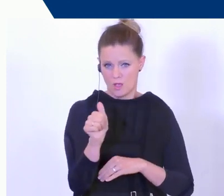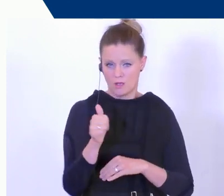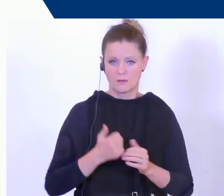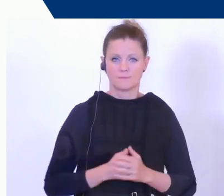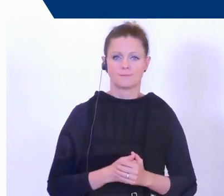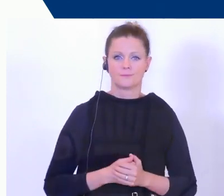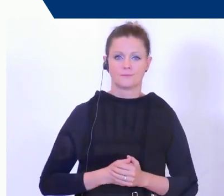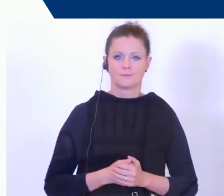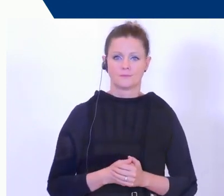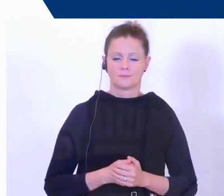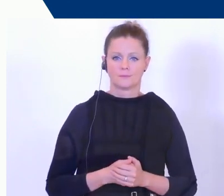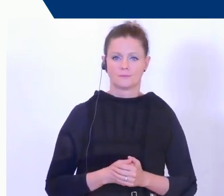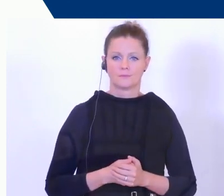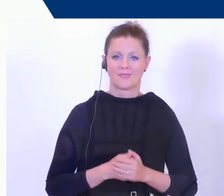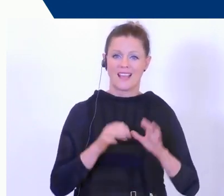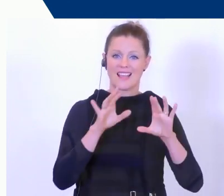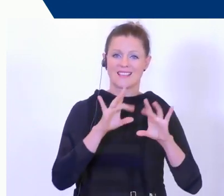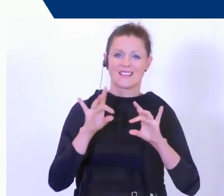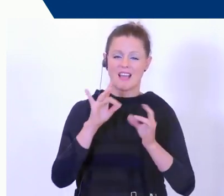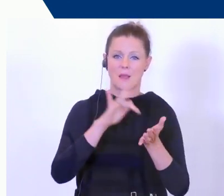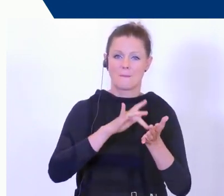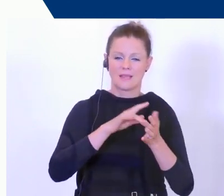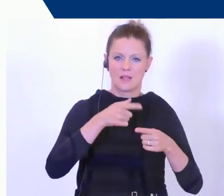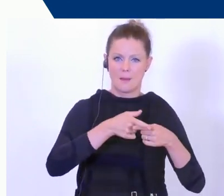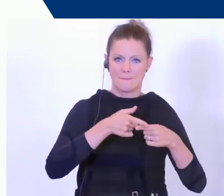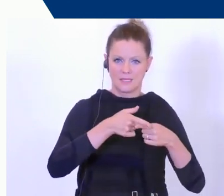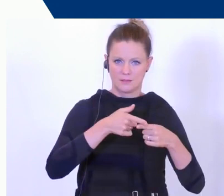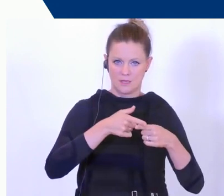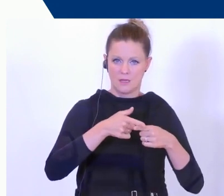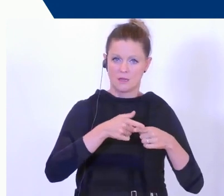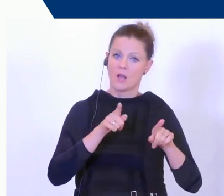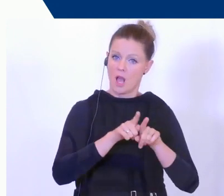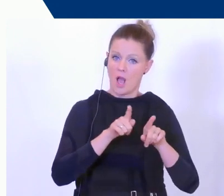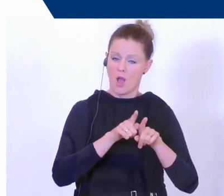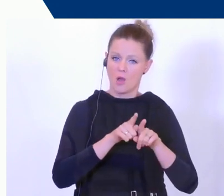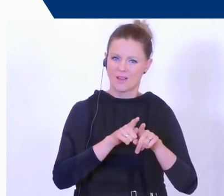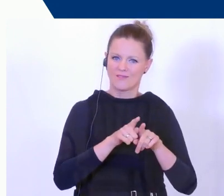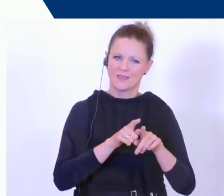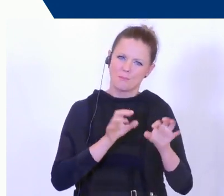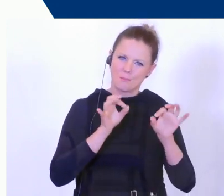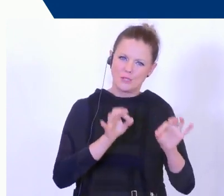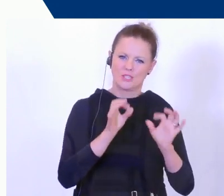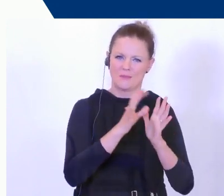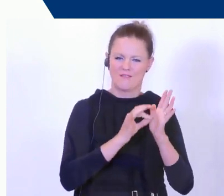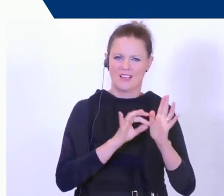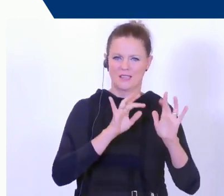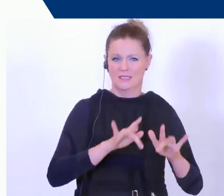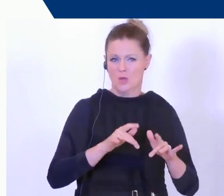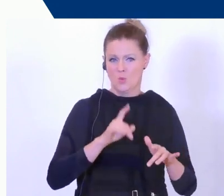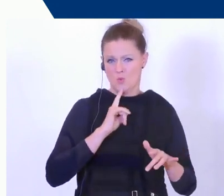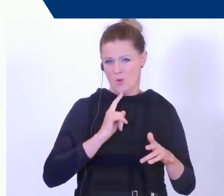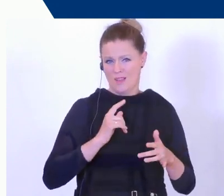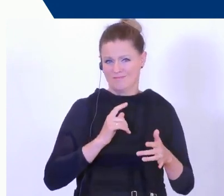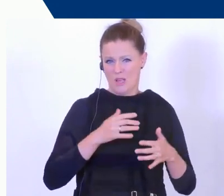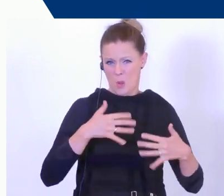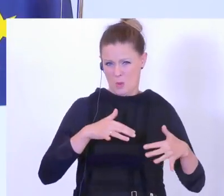Hier hat natürlich das Tatmittel Messer auch einen gewissen Faktor. Ich kann es Ihnen salopp nur so